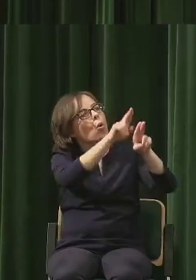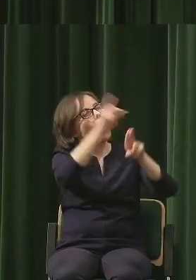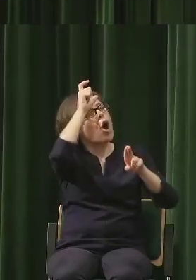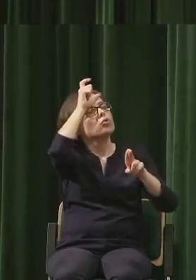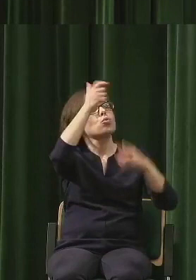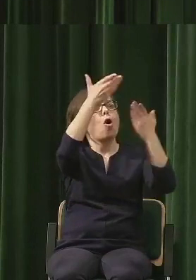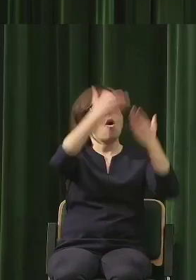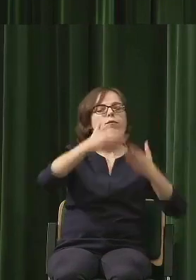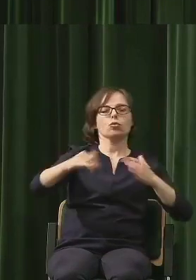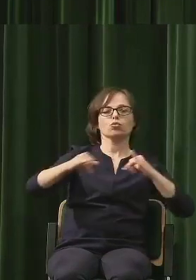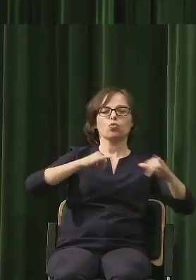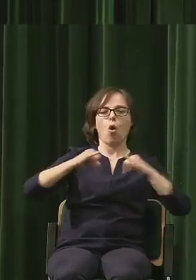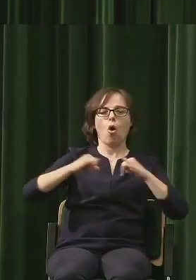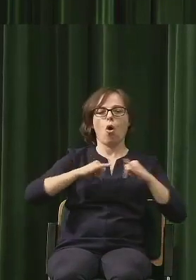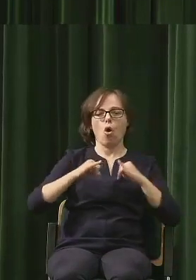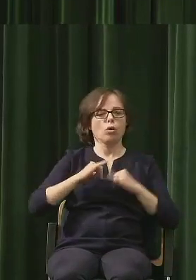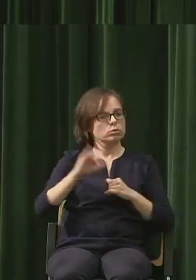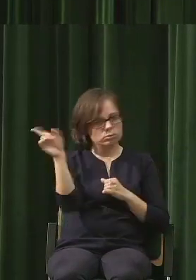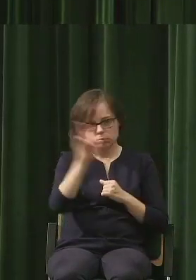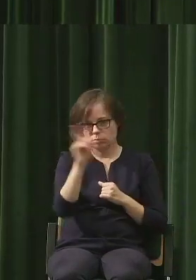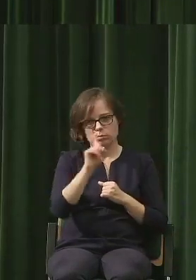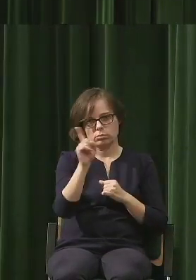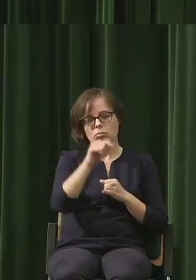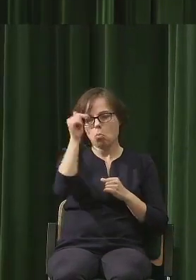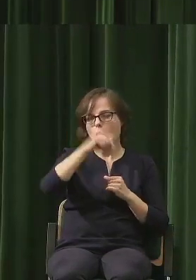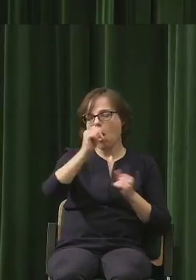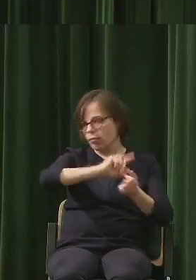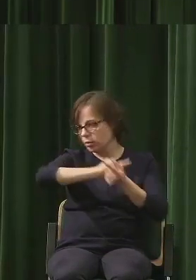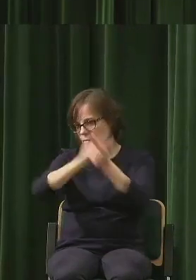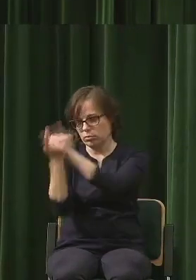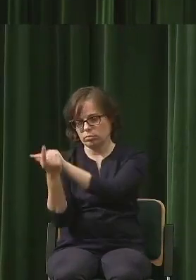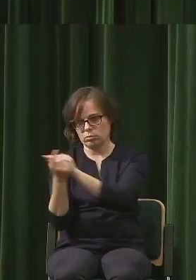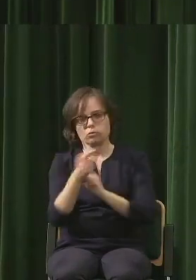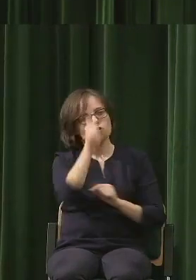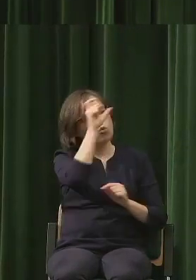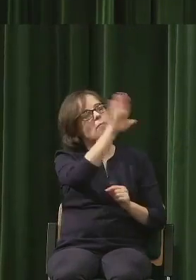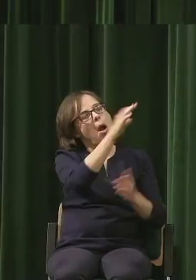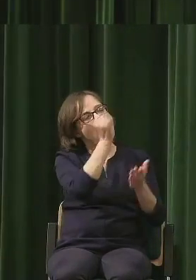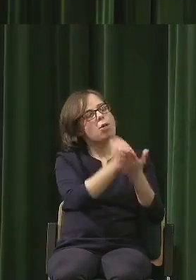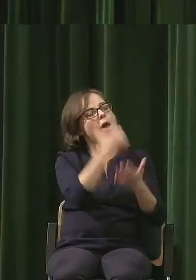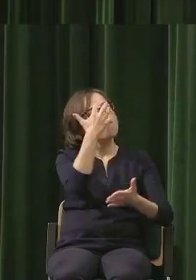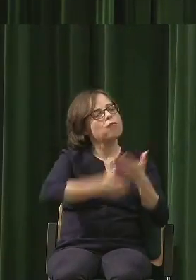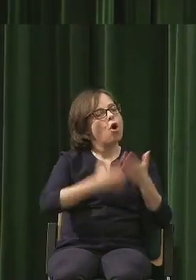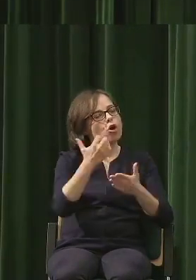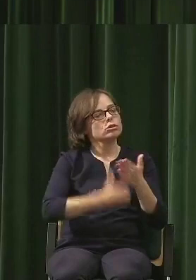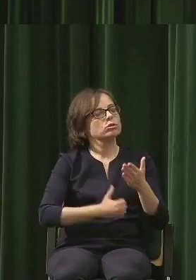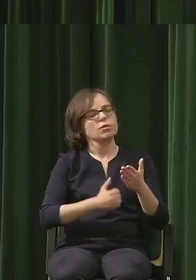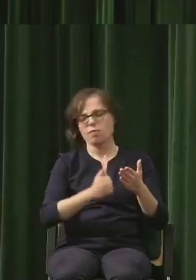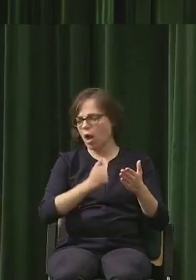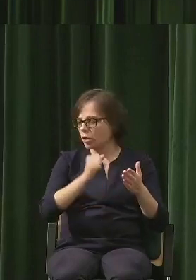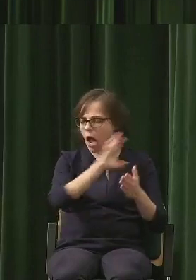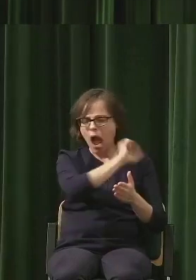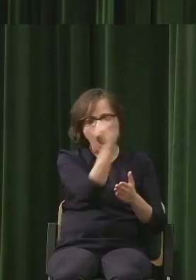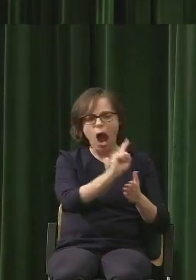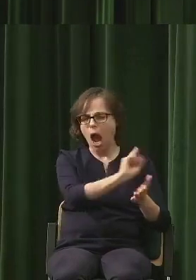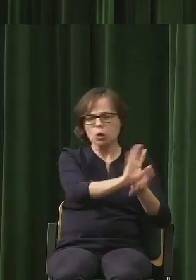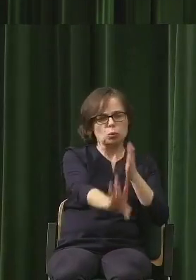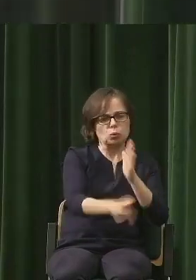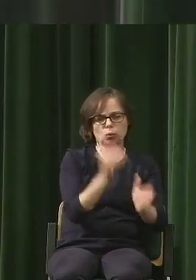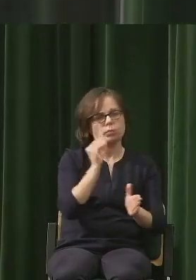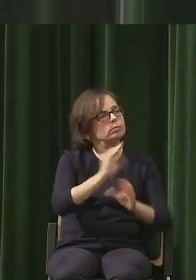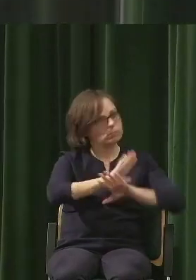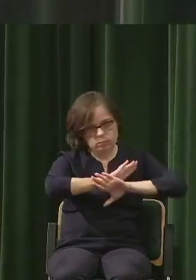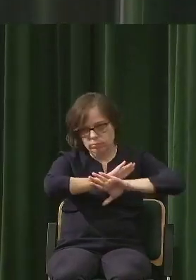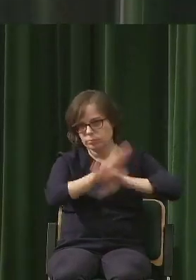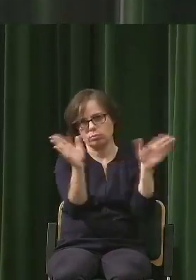służebnej materii, którą może i powinien wykorzystywać absolutnie do końca i bez najmniejszych ograniczeń.